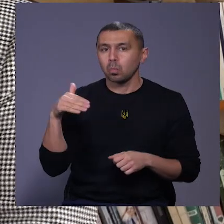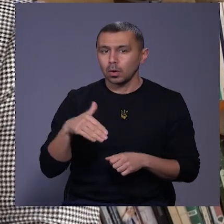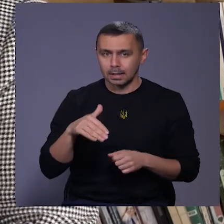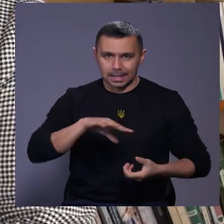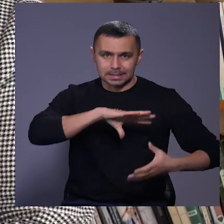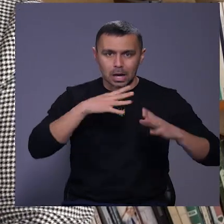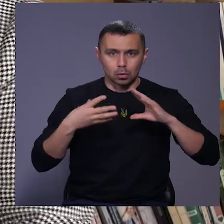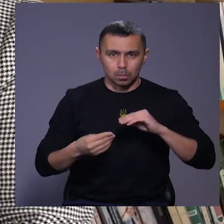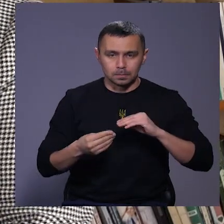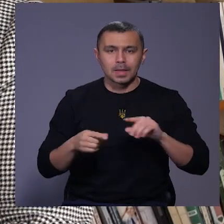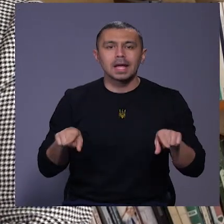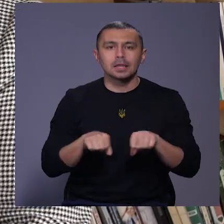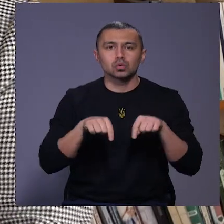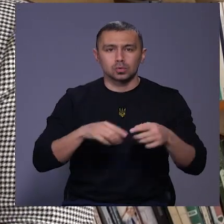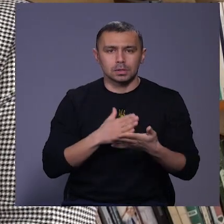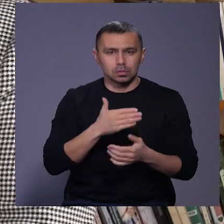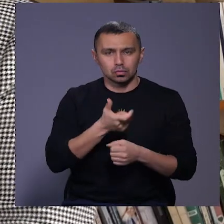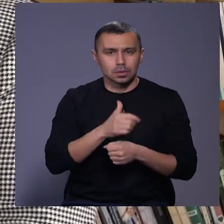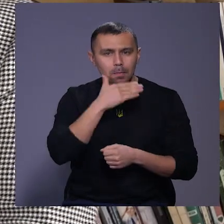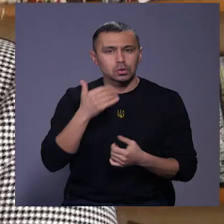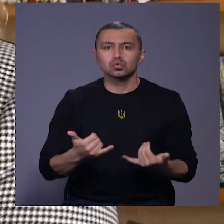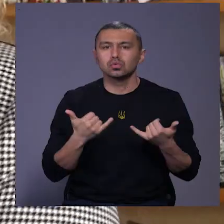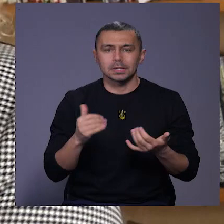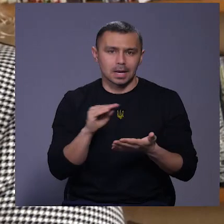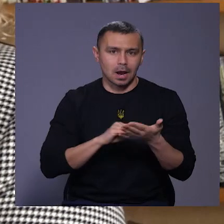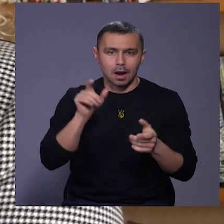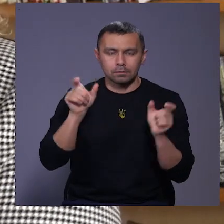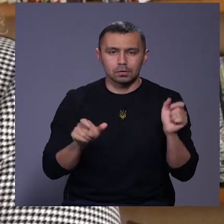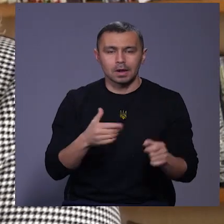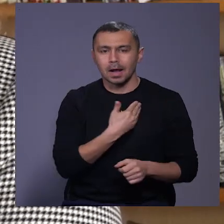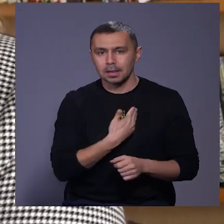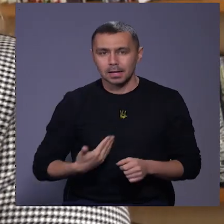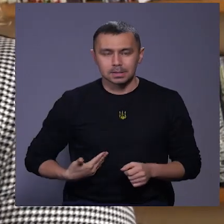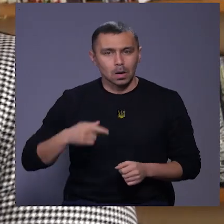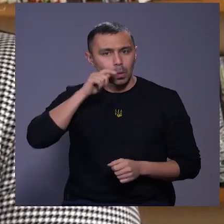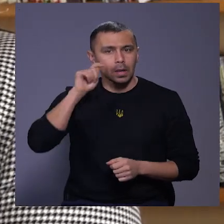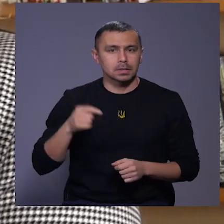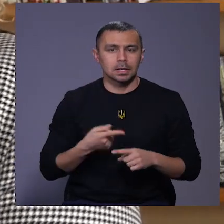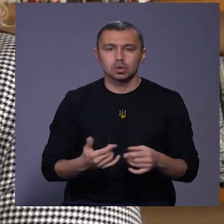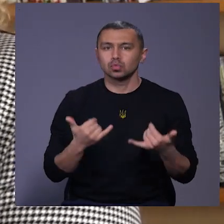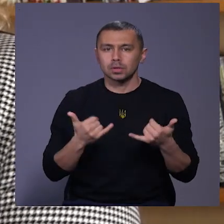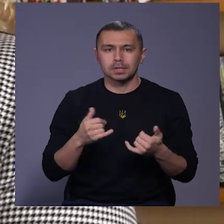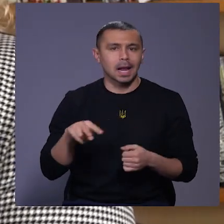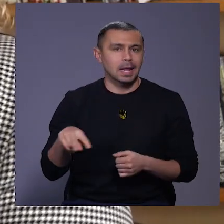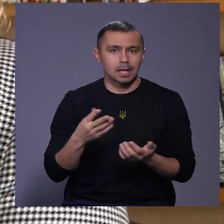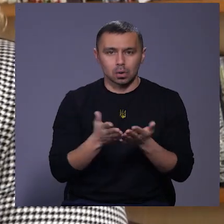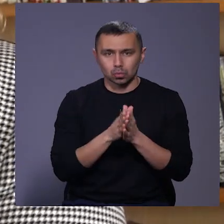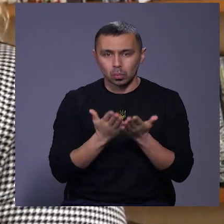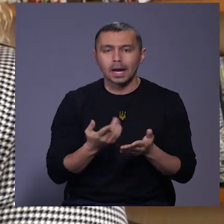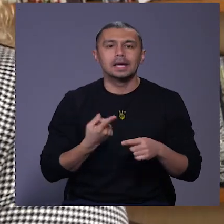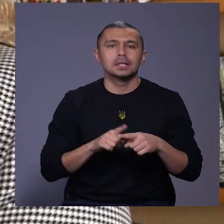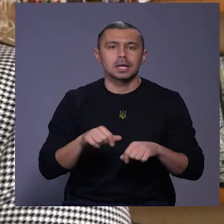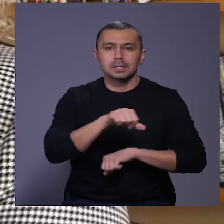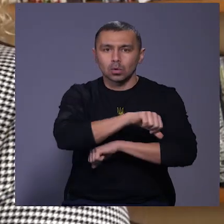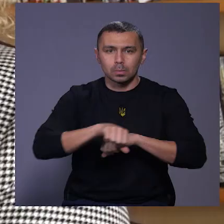загалом. Також тут є дуже багато сучасних авторів. Це і класика українська, це і сучасна література, це і